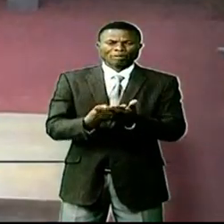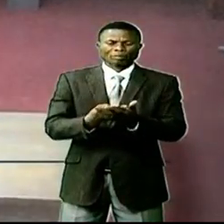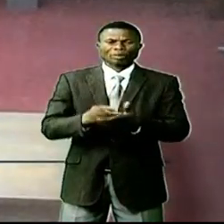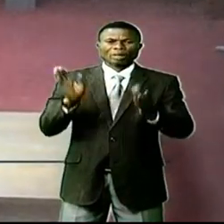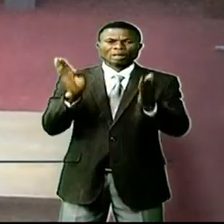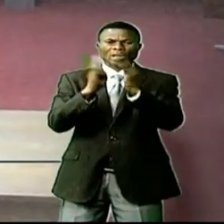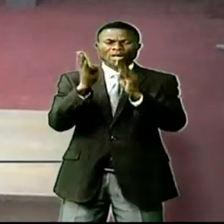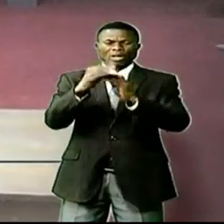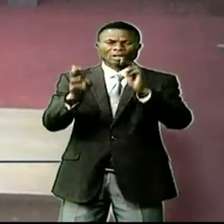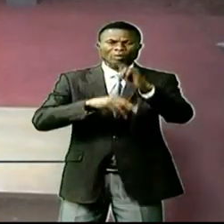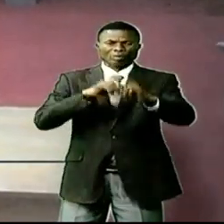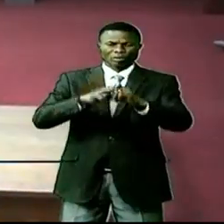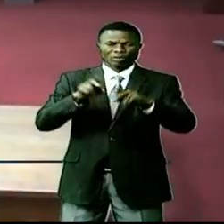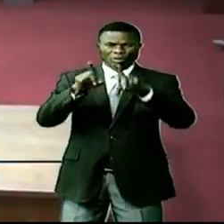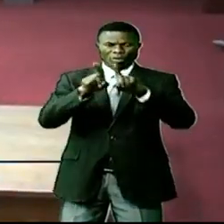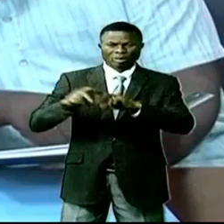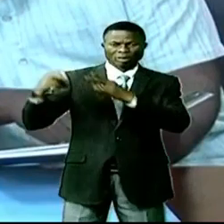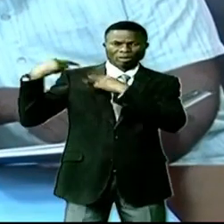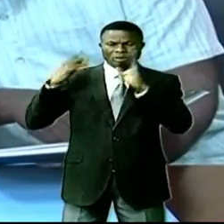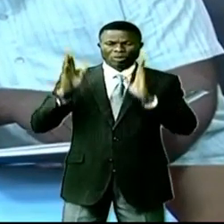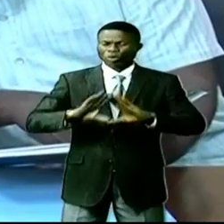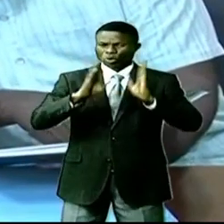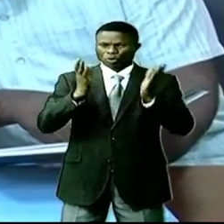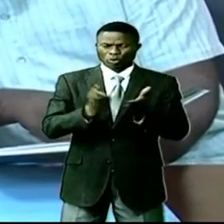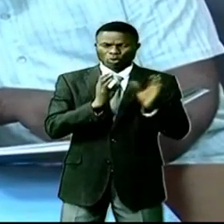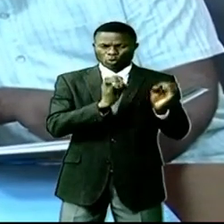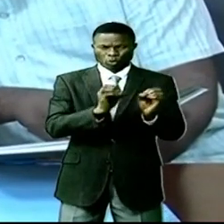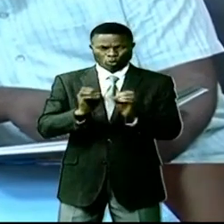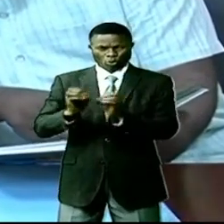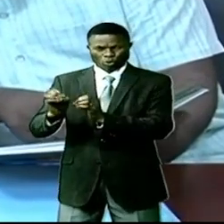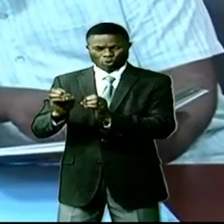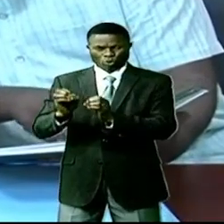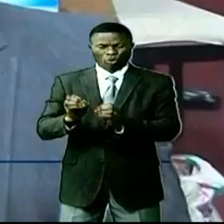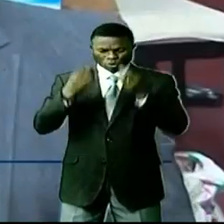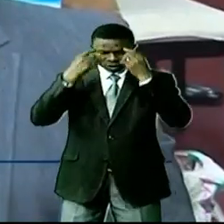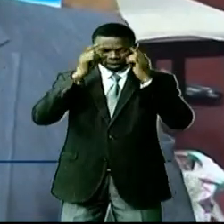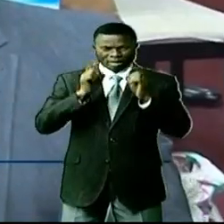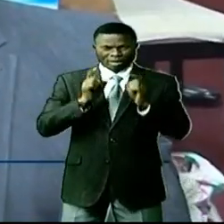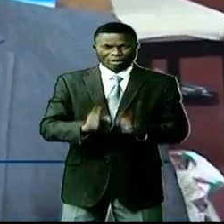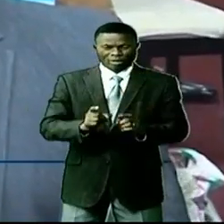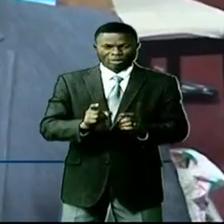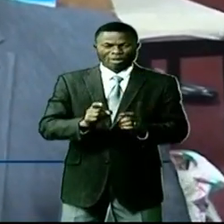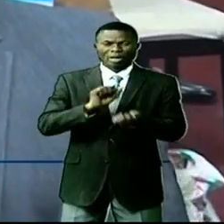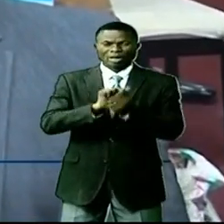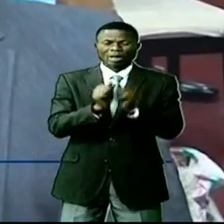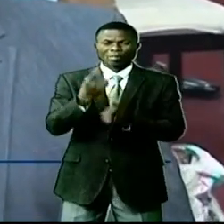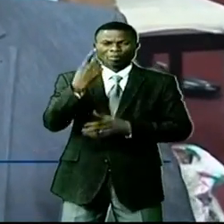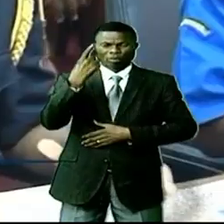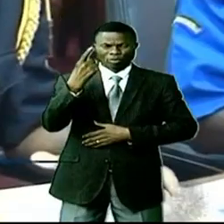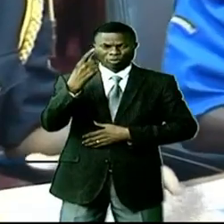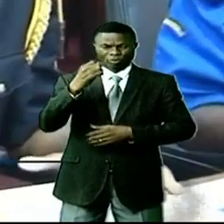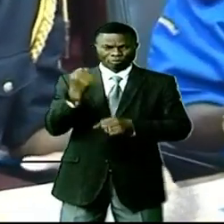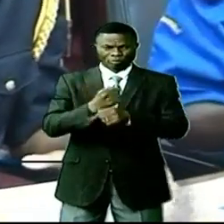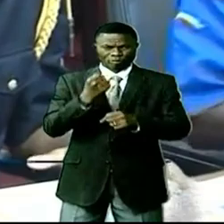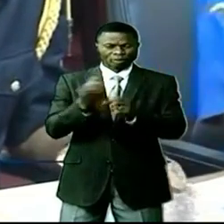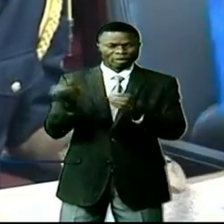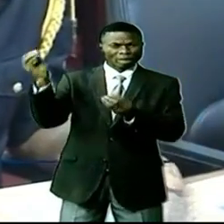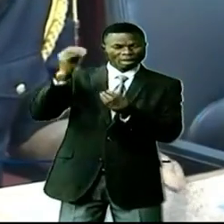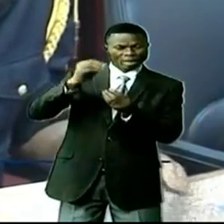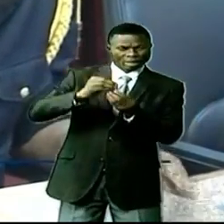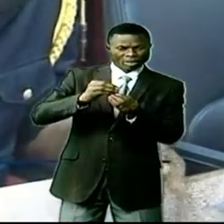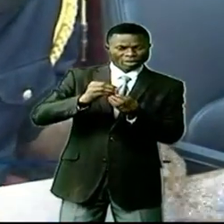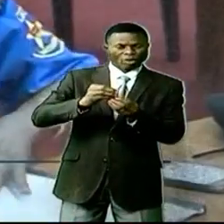nationale, ainsi que les responsables de ces organes, vient de se mettre d'accord sur un point. Opérer une augmentation